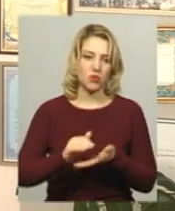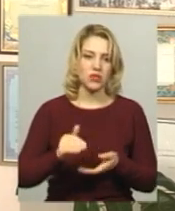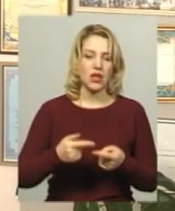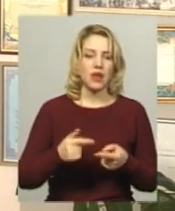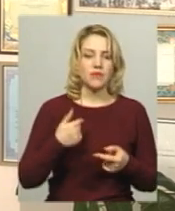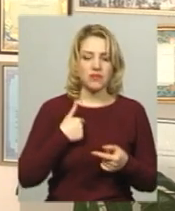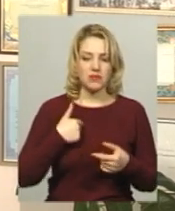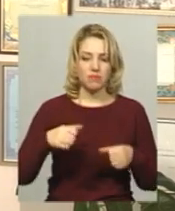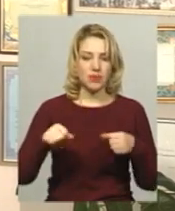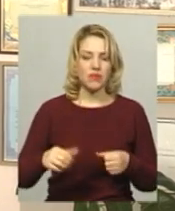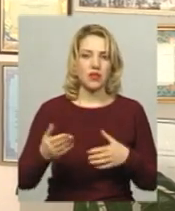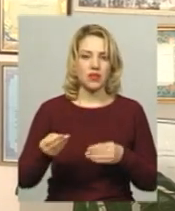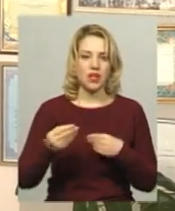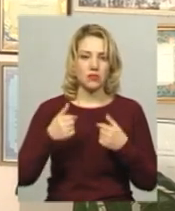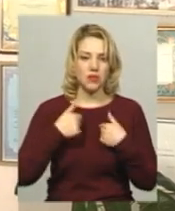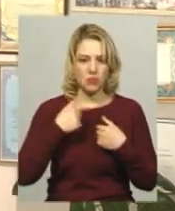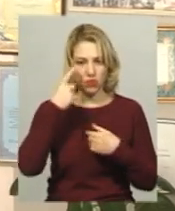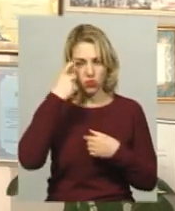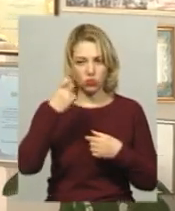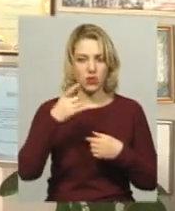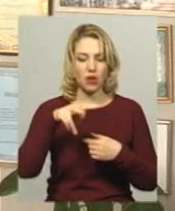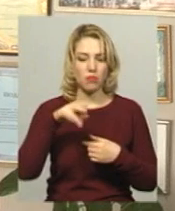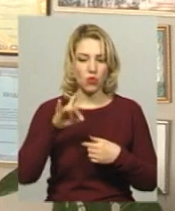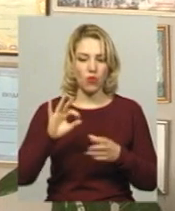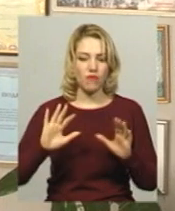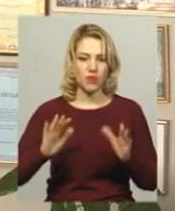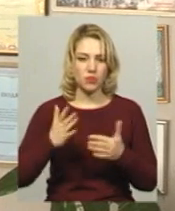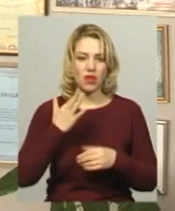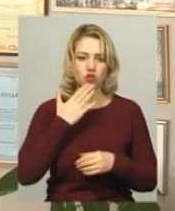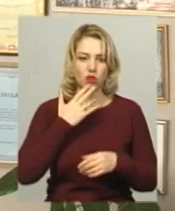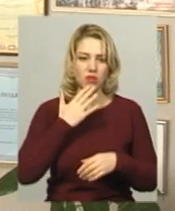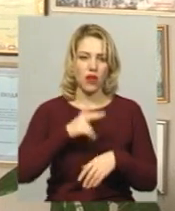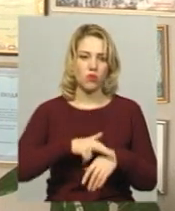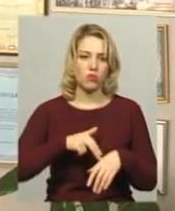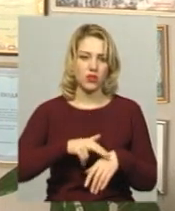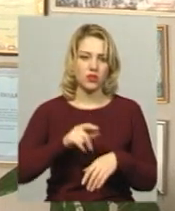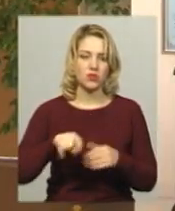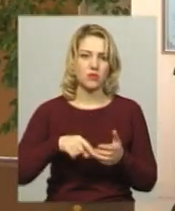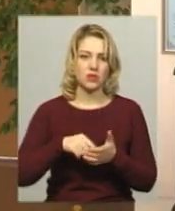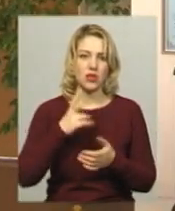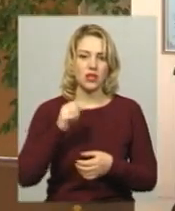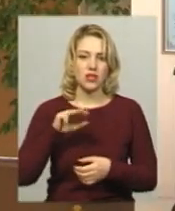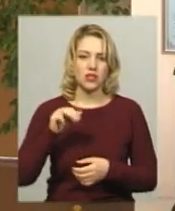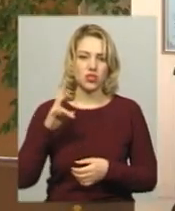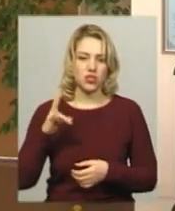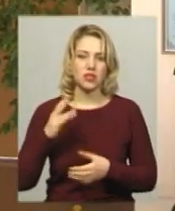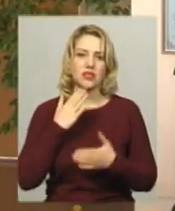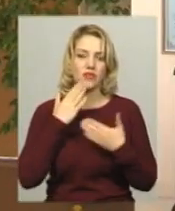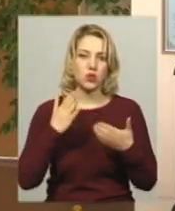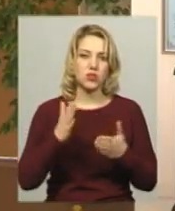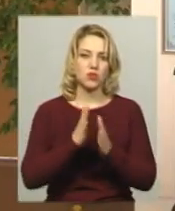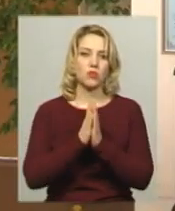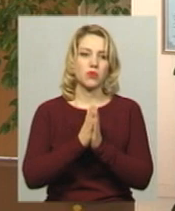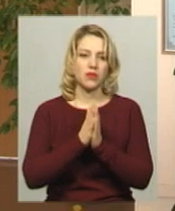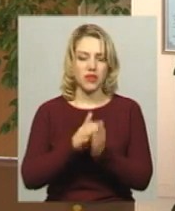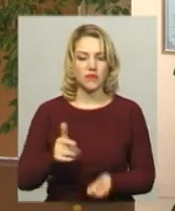кідані мені, повідомила про випадок в Національну поліцію України міста Нетішин. Звернулася з клопотанням